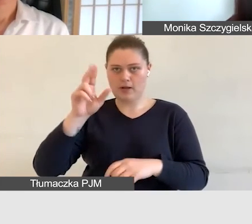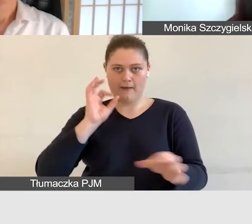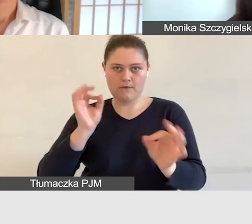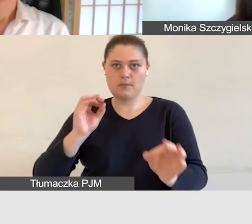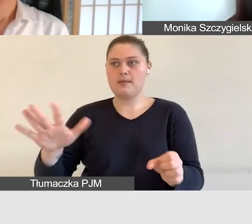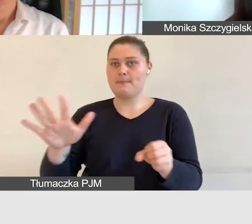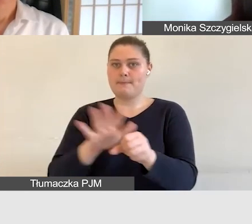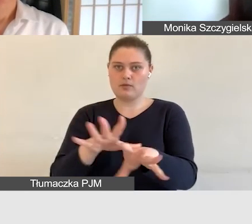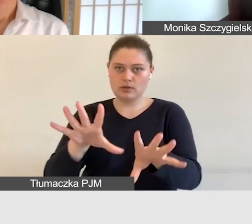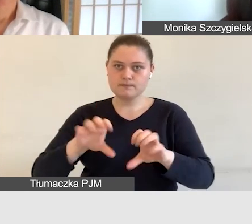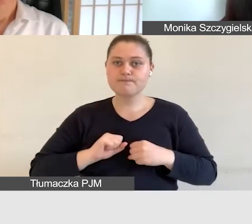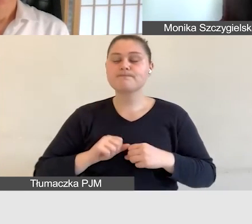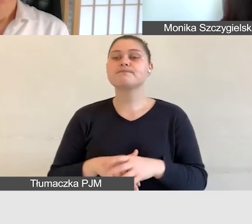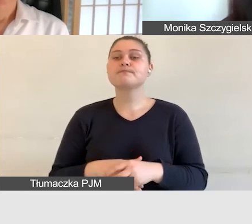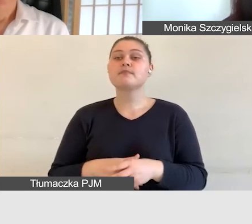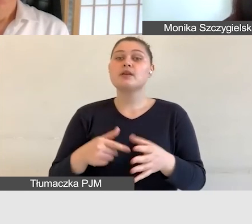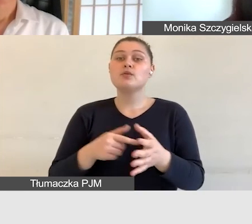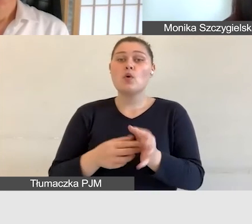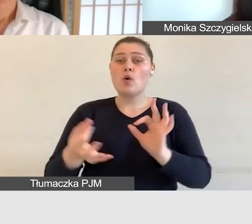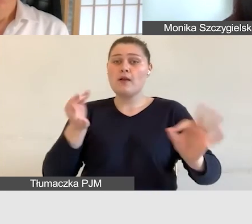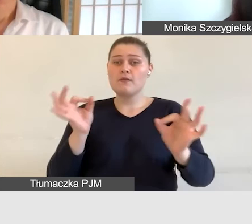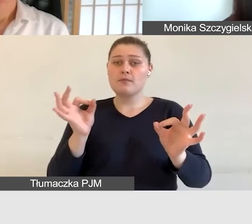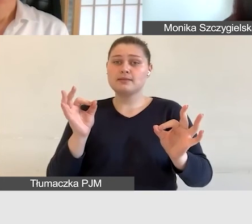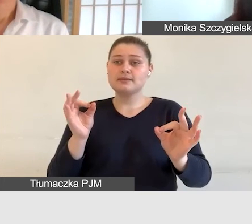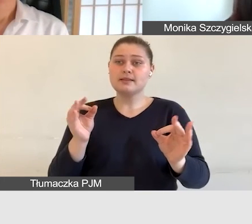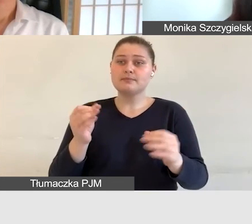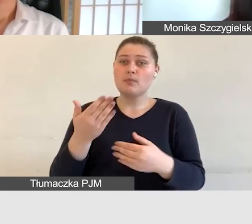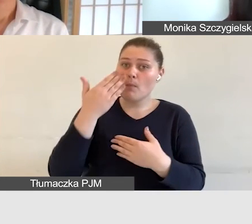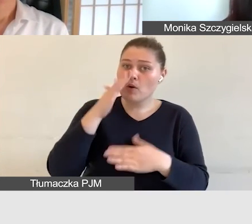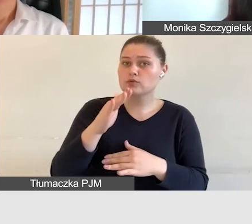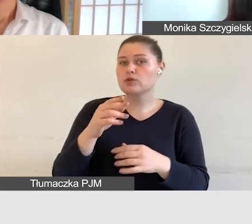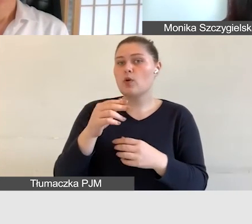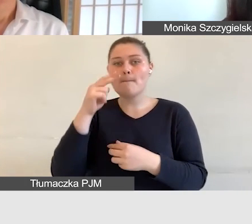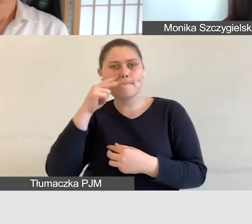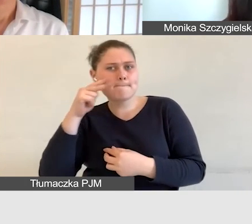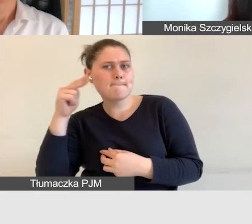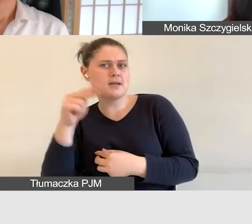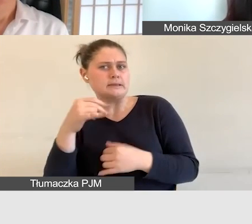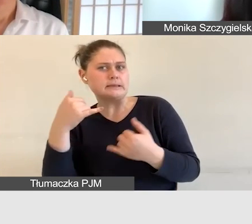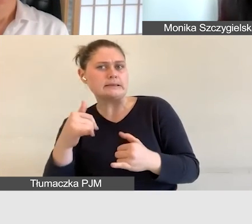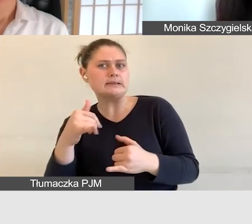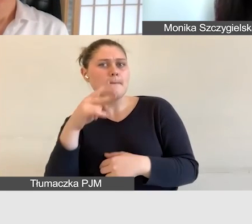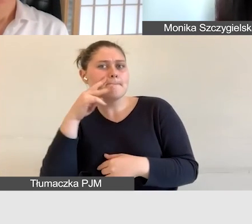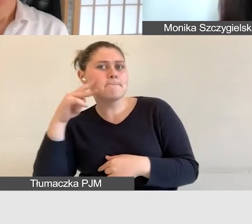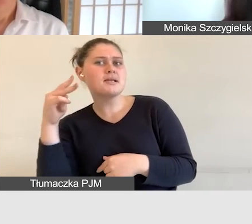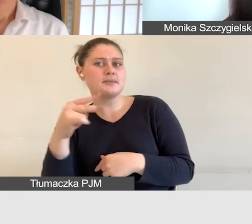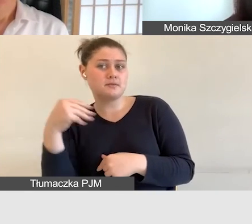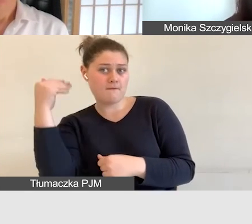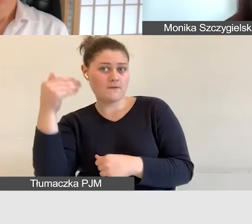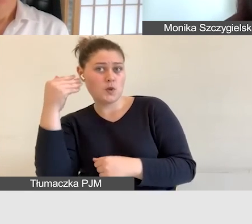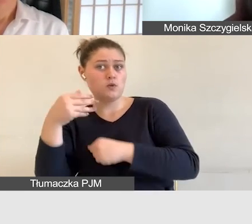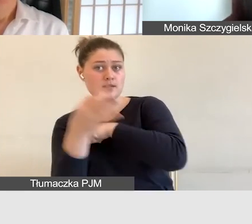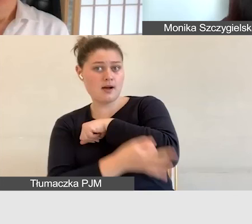się uzupełnią i będą pokazywały zupełnie inną perspektywę perspektywę wykładowca akademickiego który z